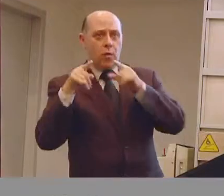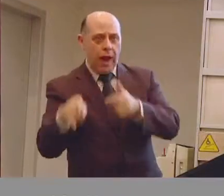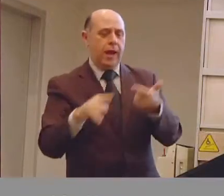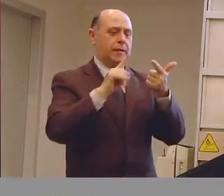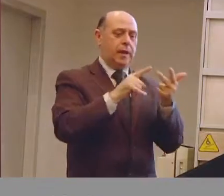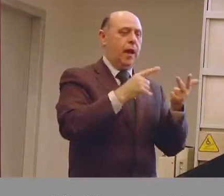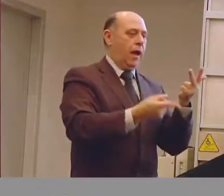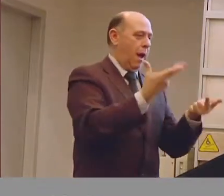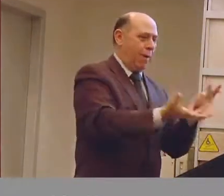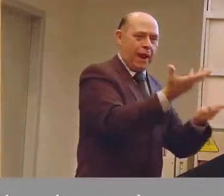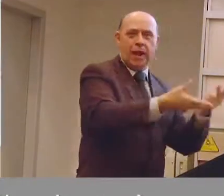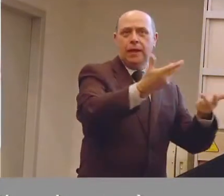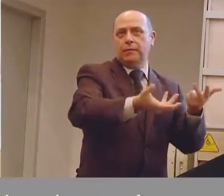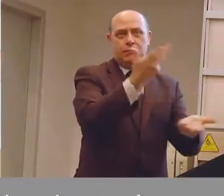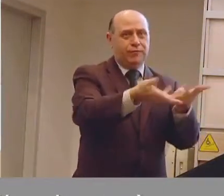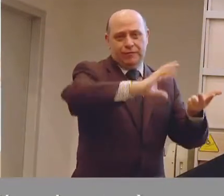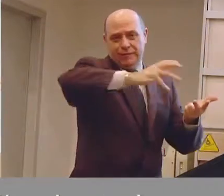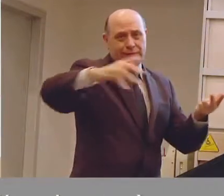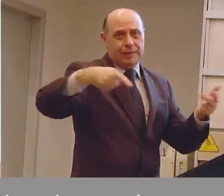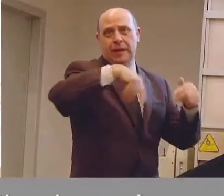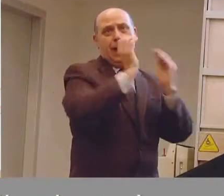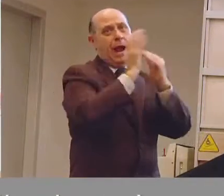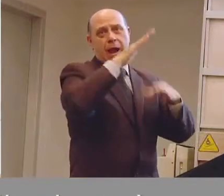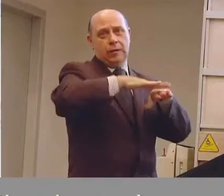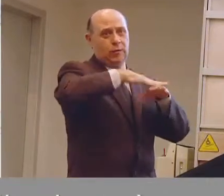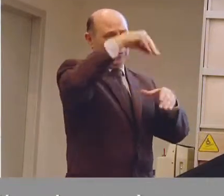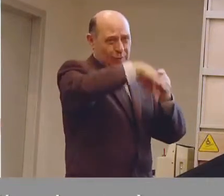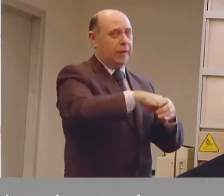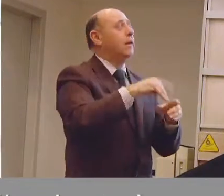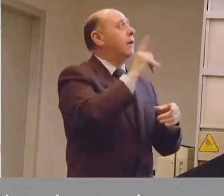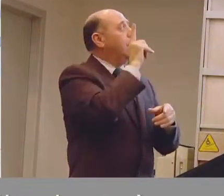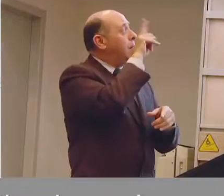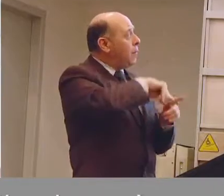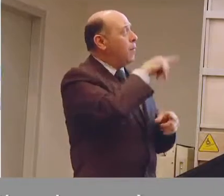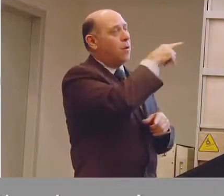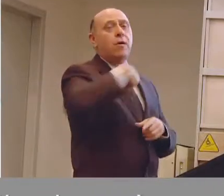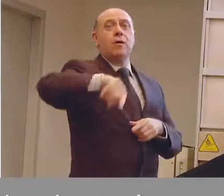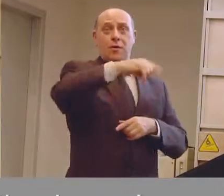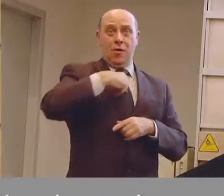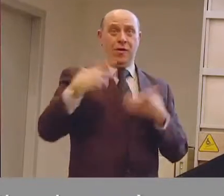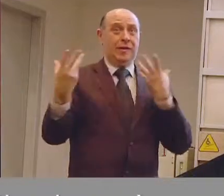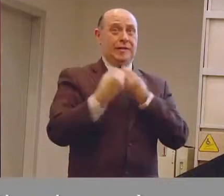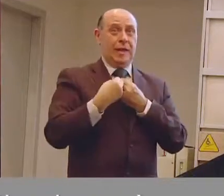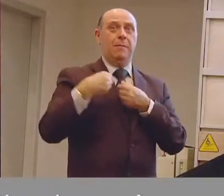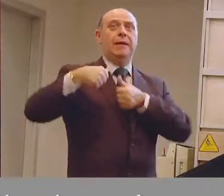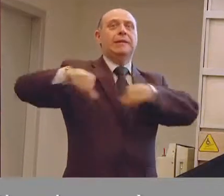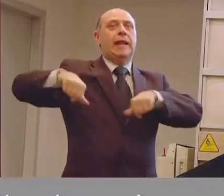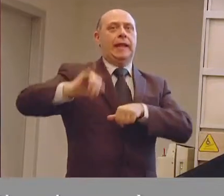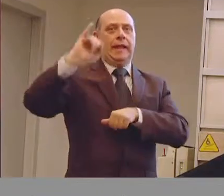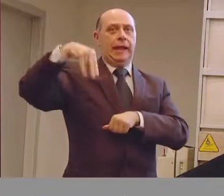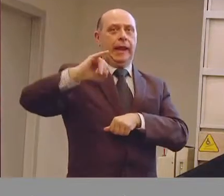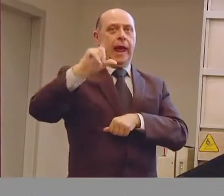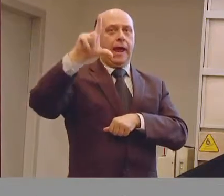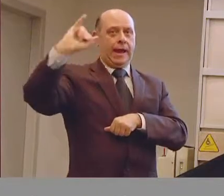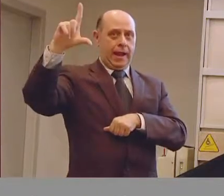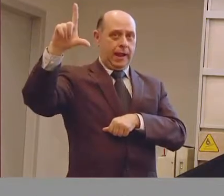apparecchi domestici, non mi dilungo, ma voglio evidenziare invece quello che può essere il contributo che noi insieme alla sede INAIL possiamo dare